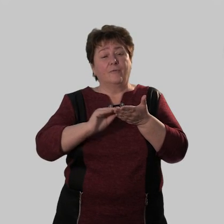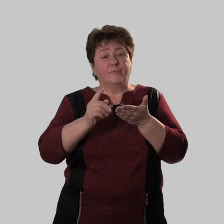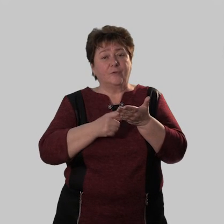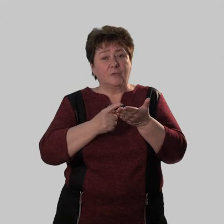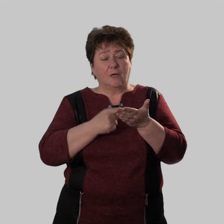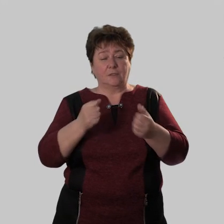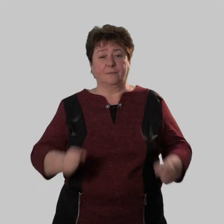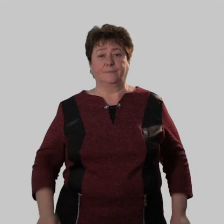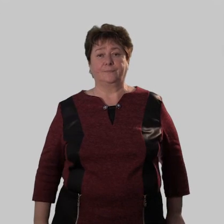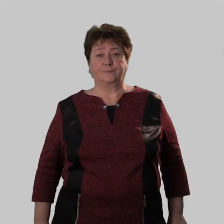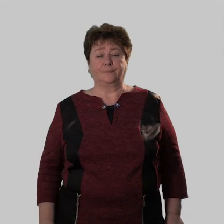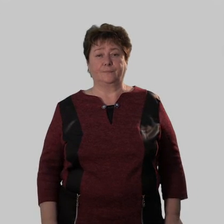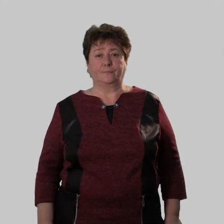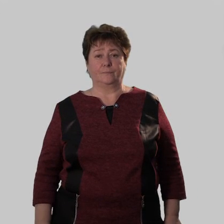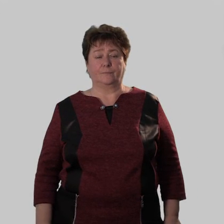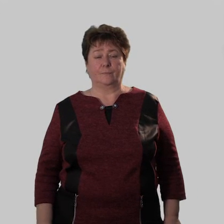тетрадке.